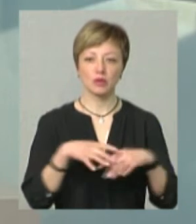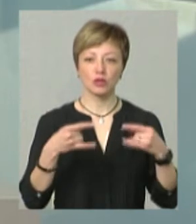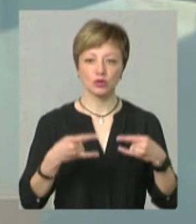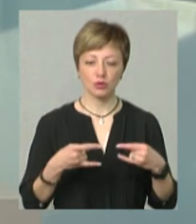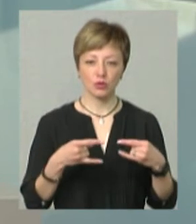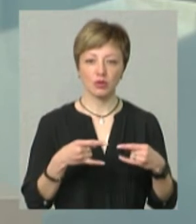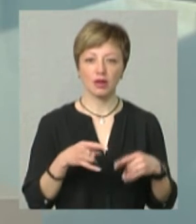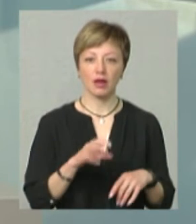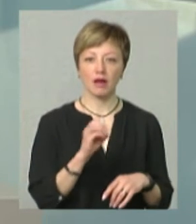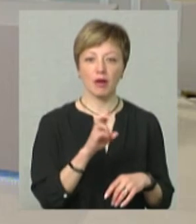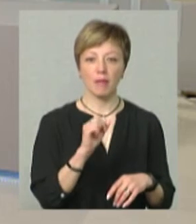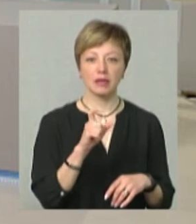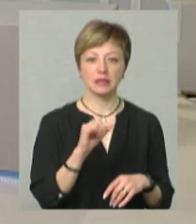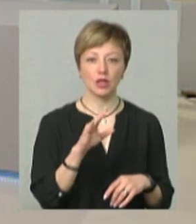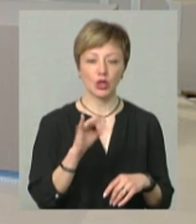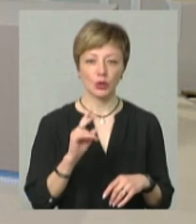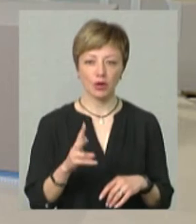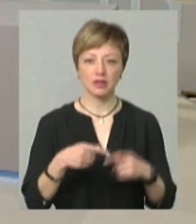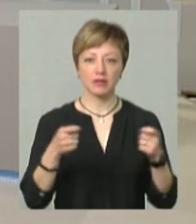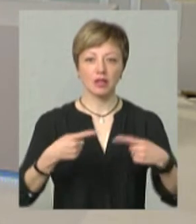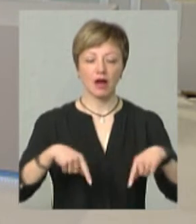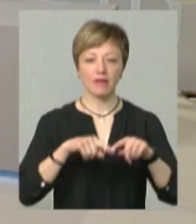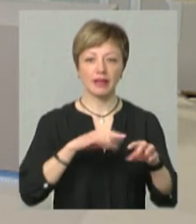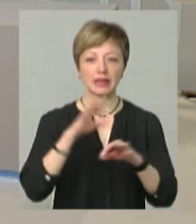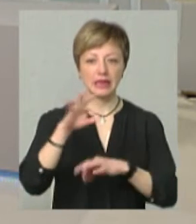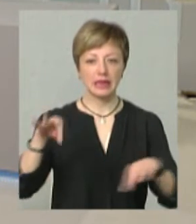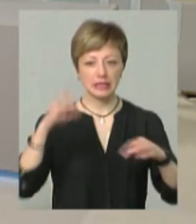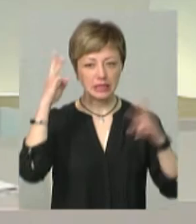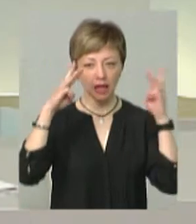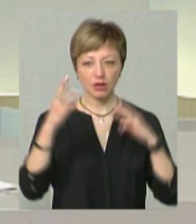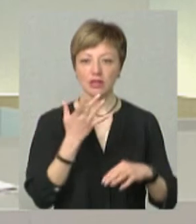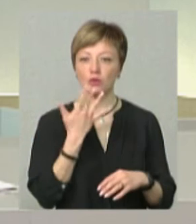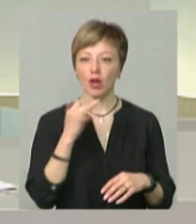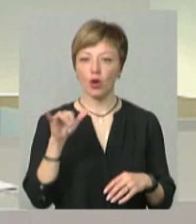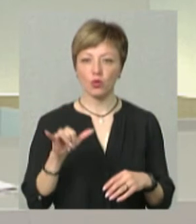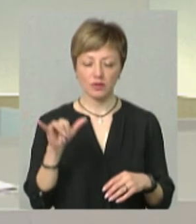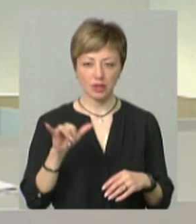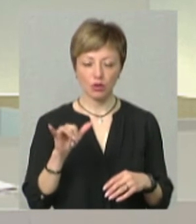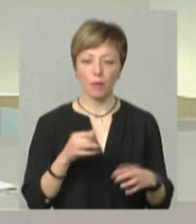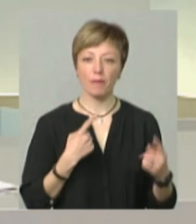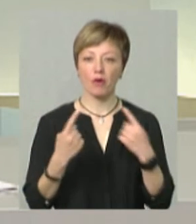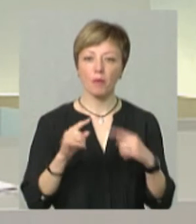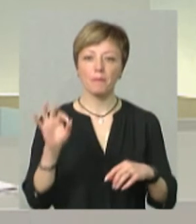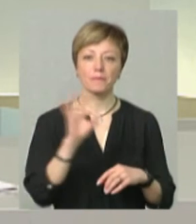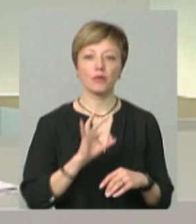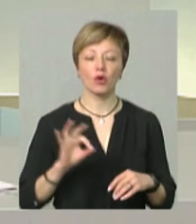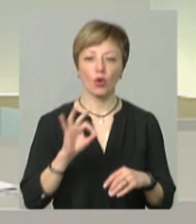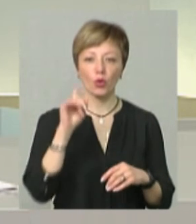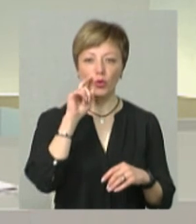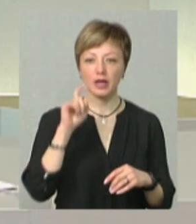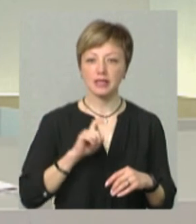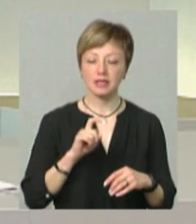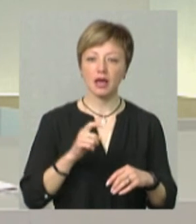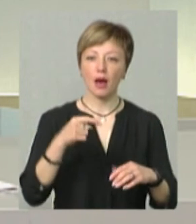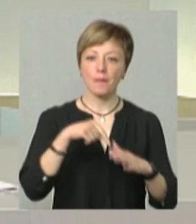студії Ельвіра Базилюк, завідувачка кафедри дизайну Хмельницького національного університету. Отож, поговоримо про українські